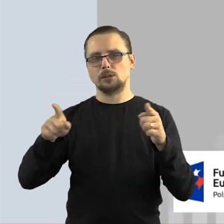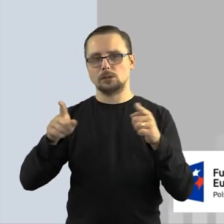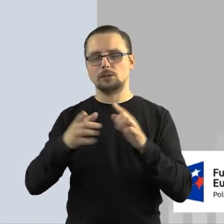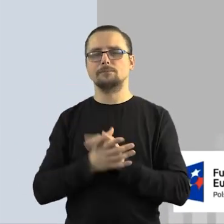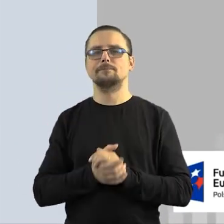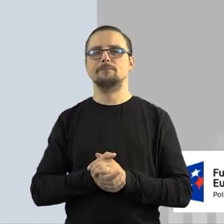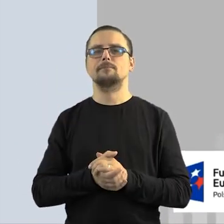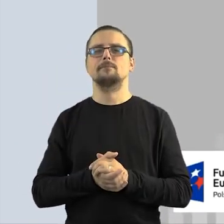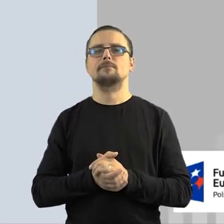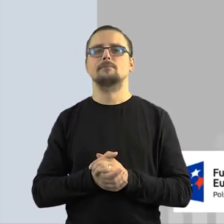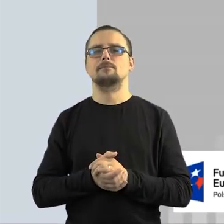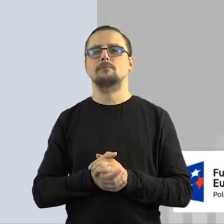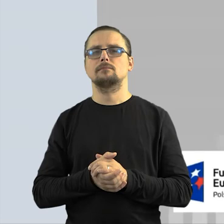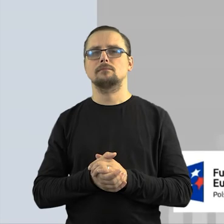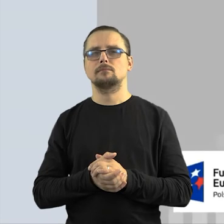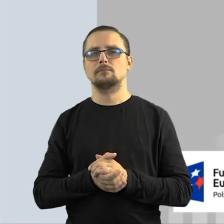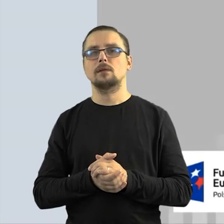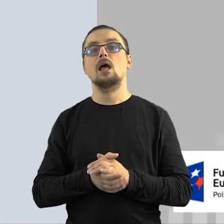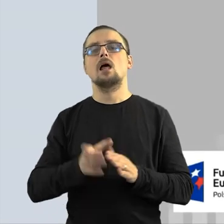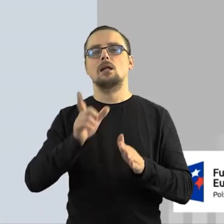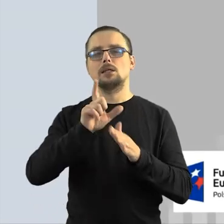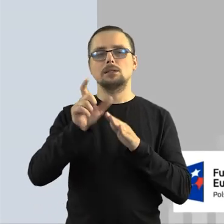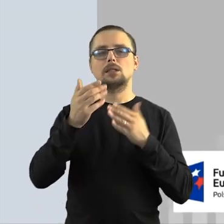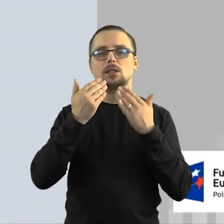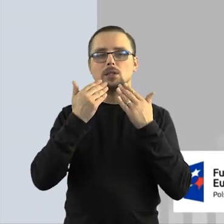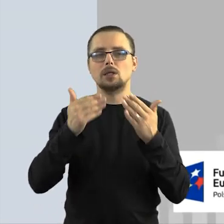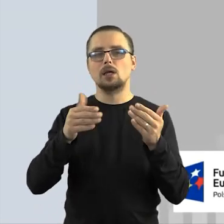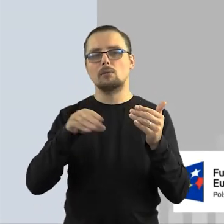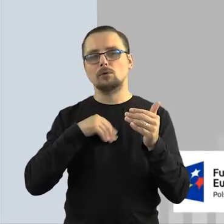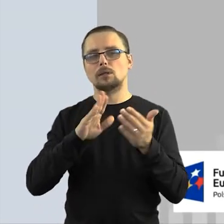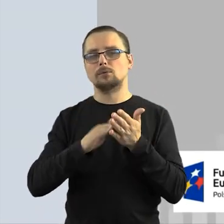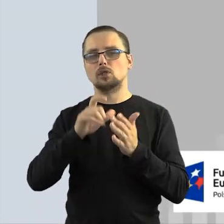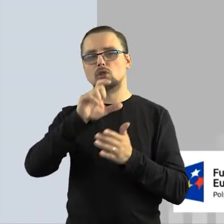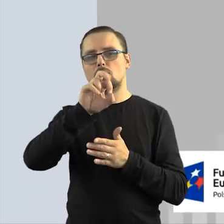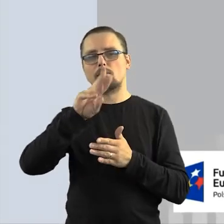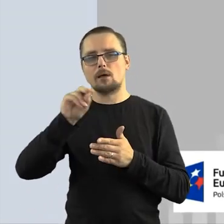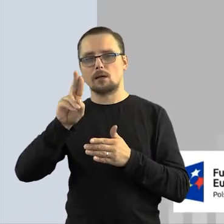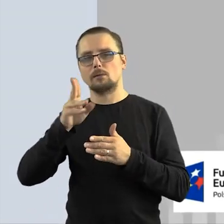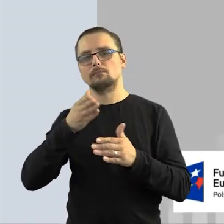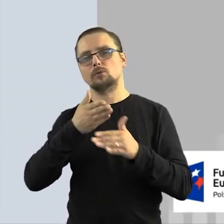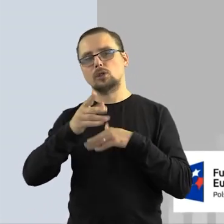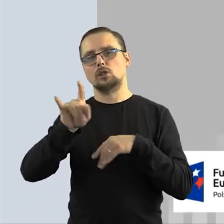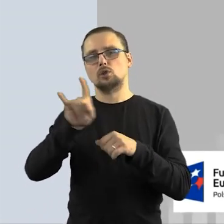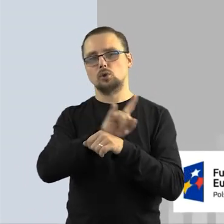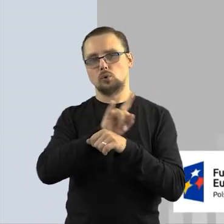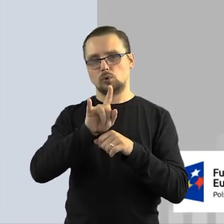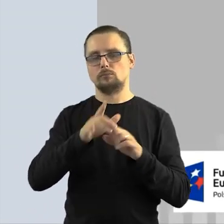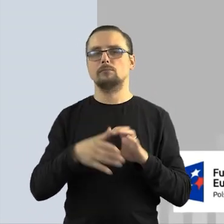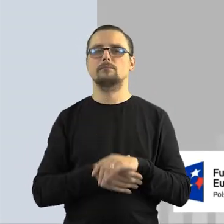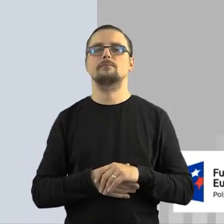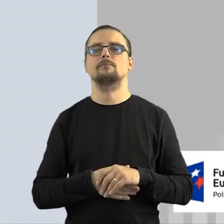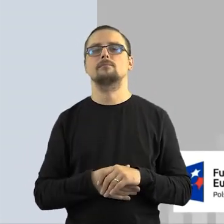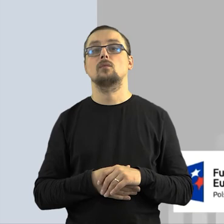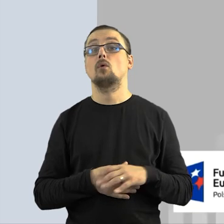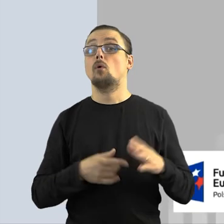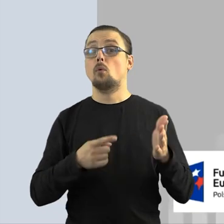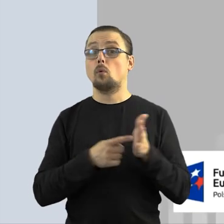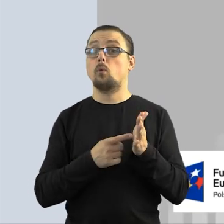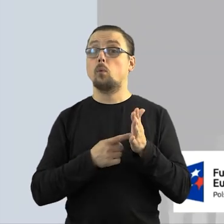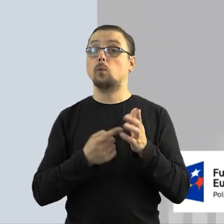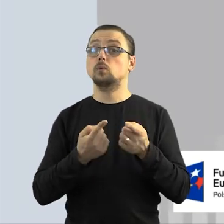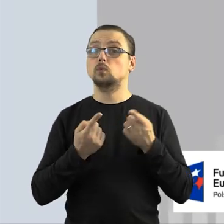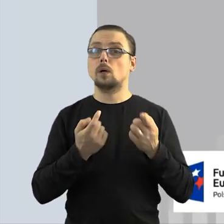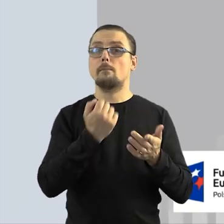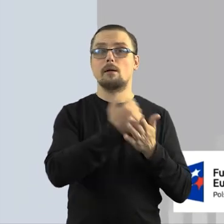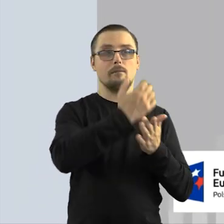głównie muzycznymi, co prawda, ale te licencje pozwalają na przykład na publikowanie coverów na YouTubie. Więc